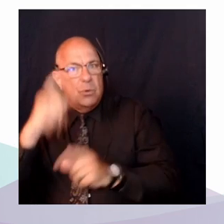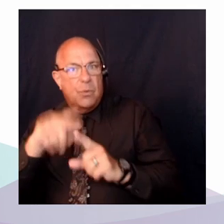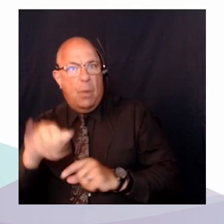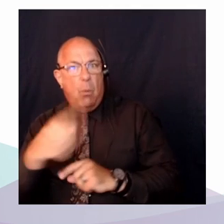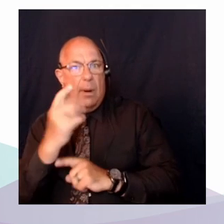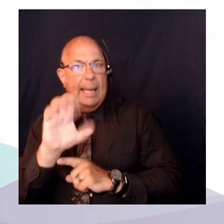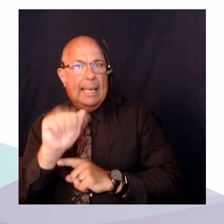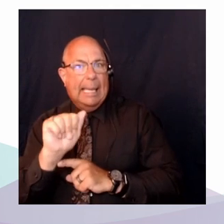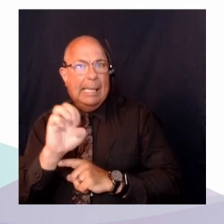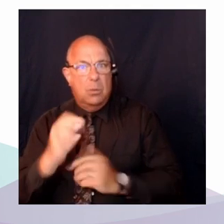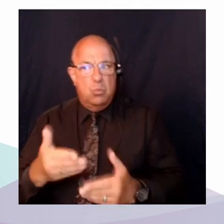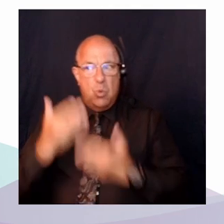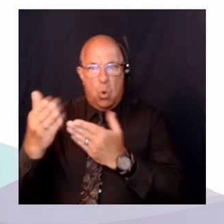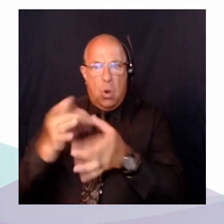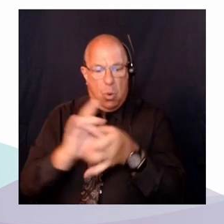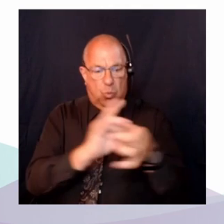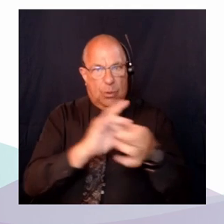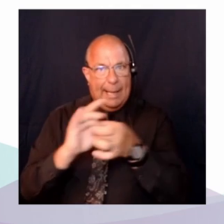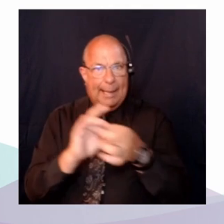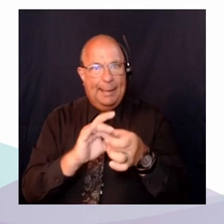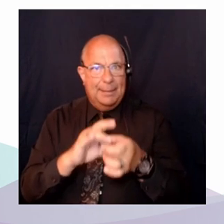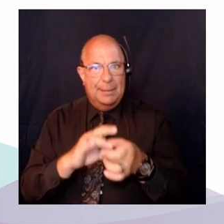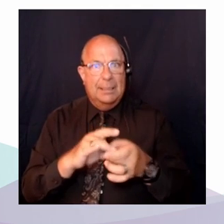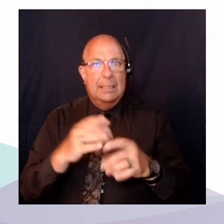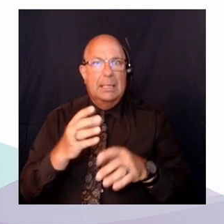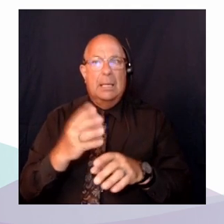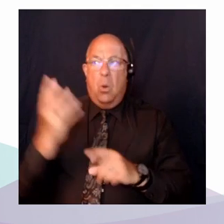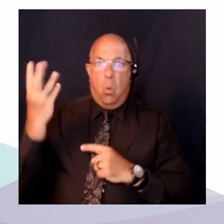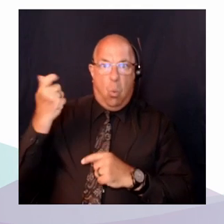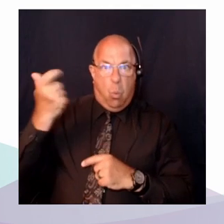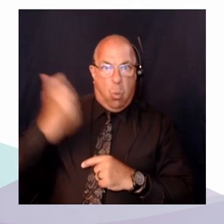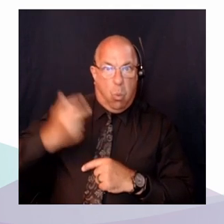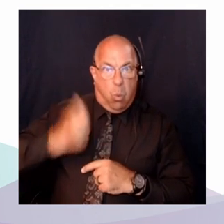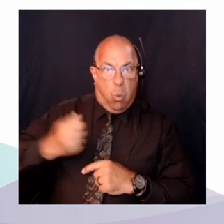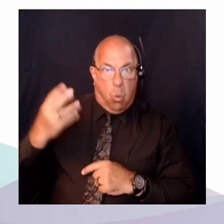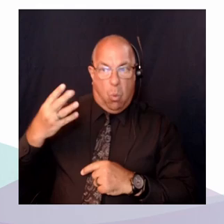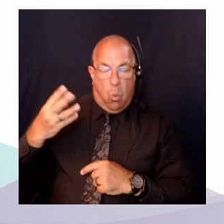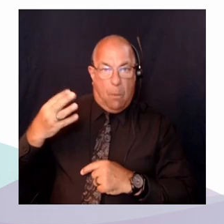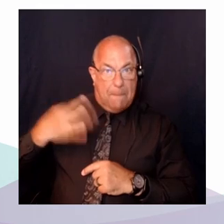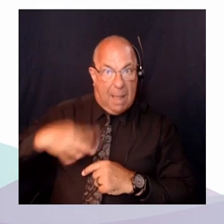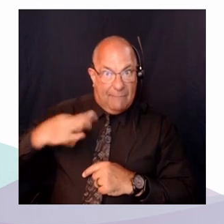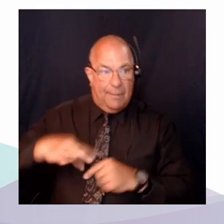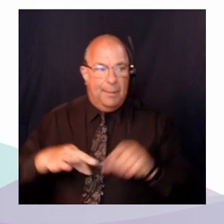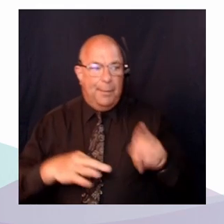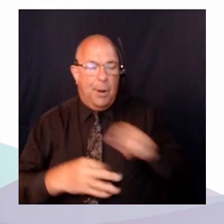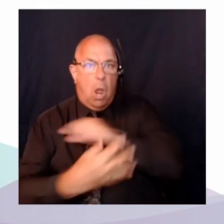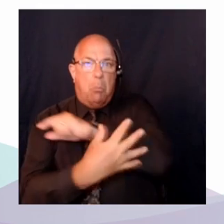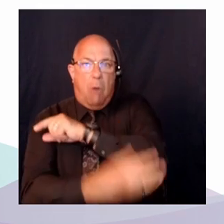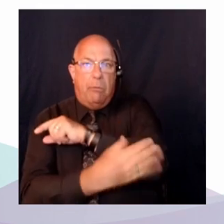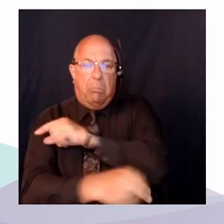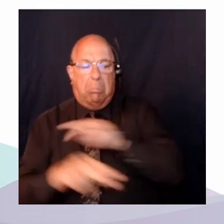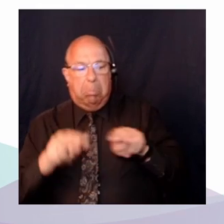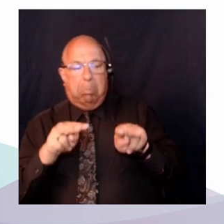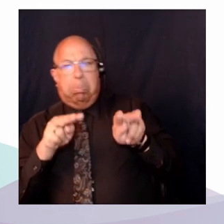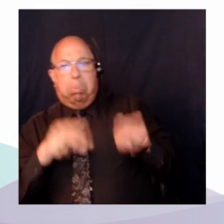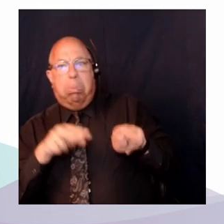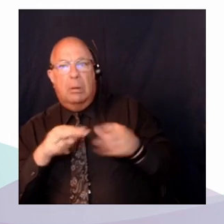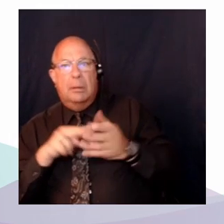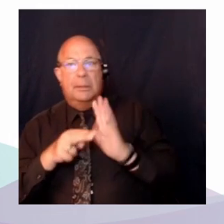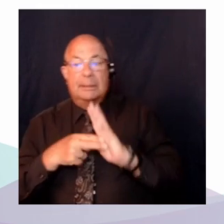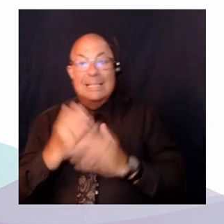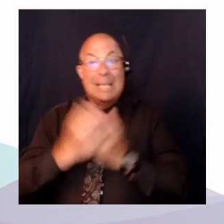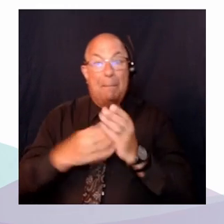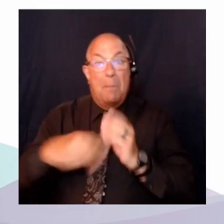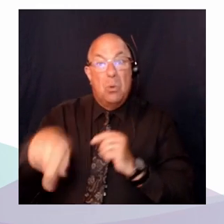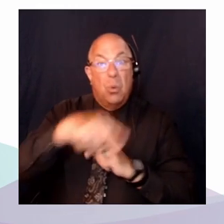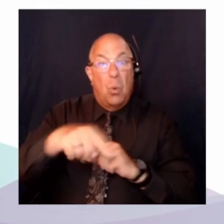réticences des organismes qui craignent, en fait, de perdre le contrôle, bien sûr, du dossier et de